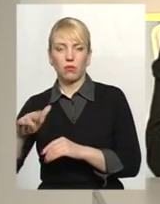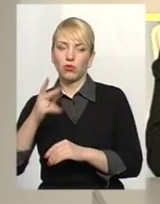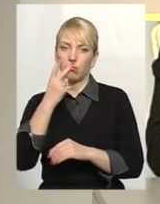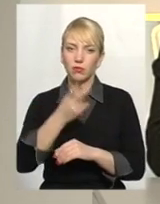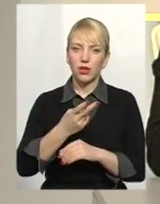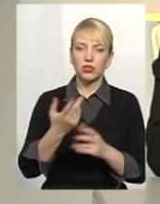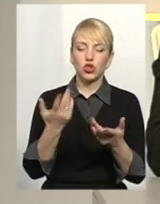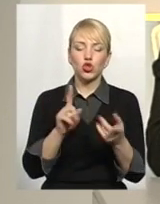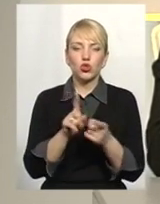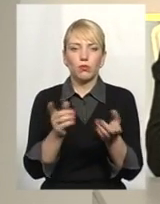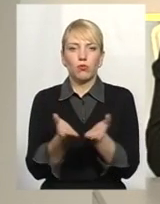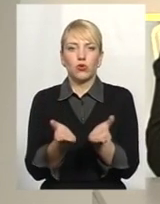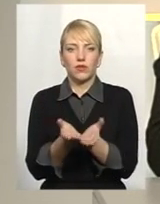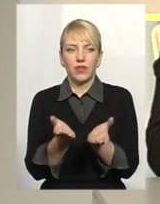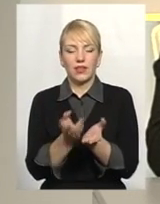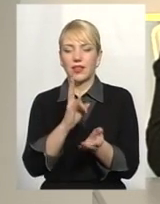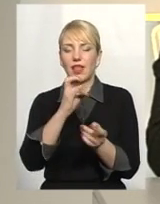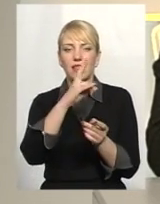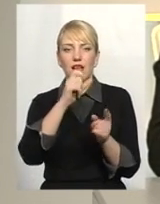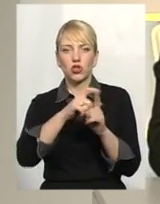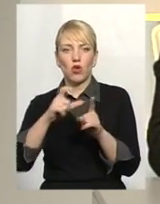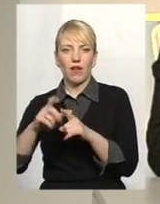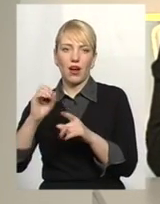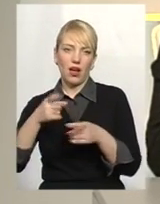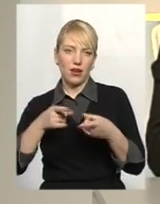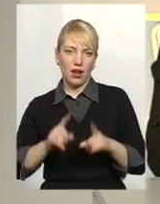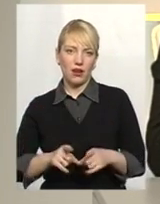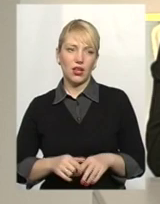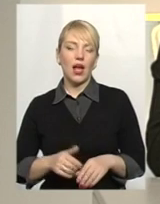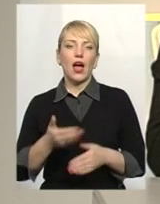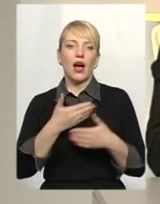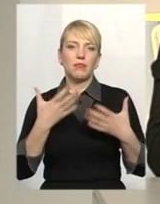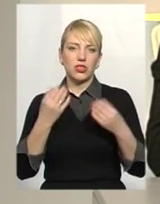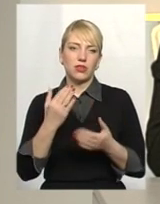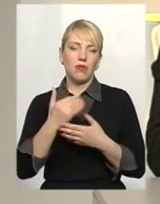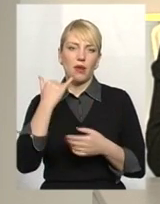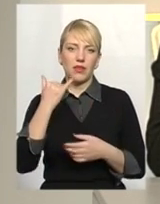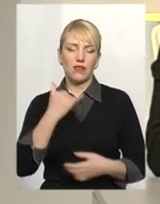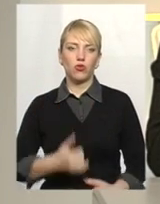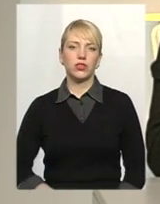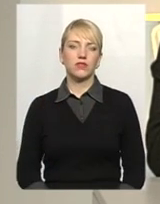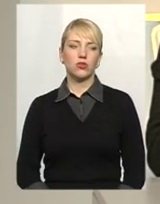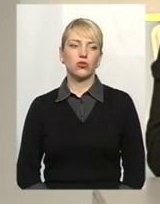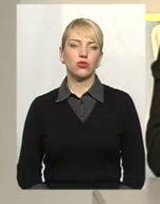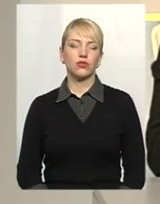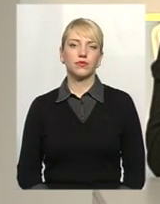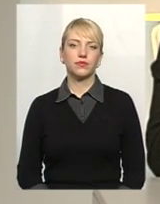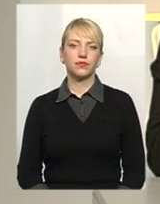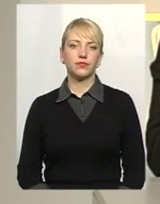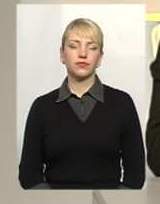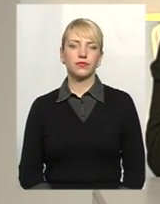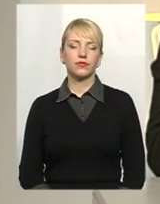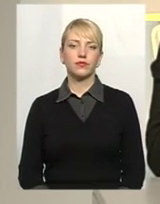щоб дійсно порівняти не на словах, а реальну ситуацію. А ми ще маємо один телефонний дзвінок і можемо його прийняти.